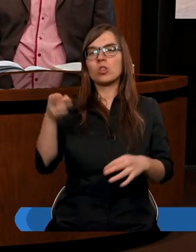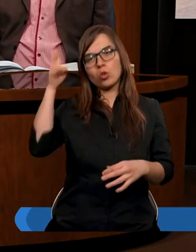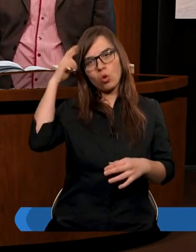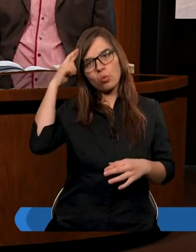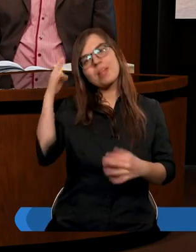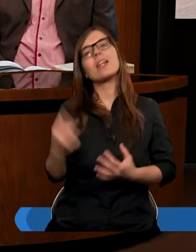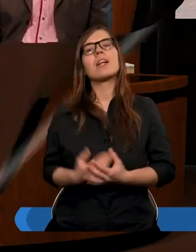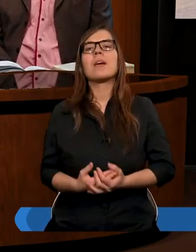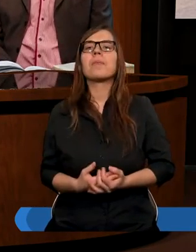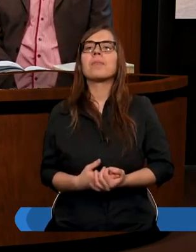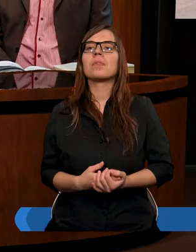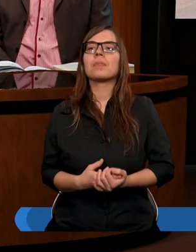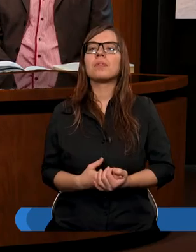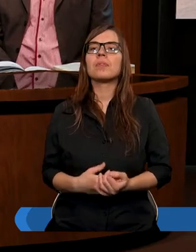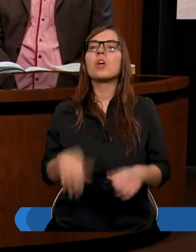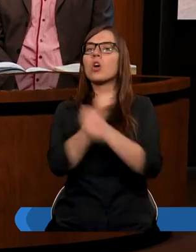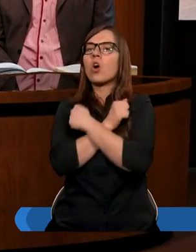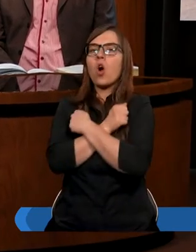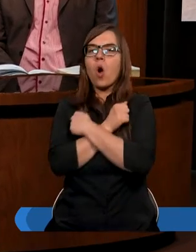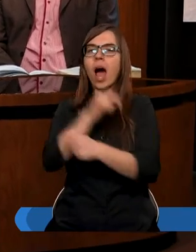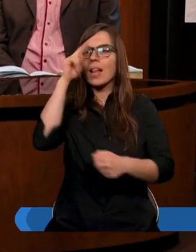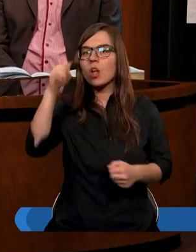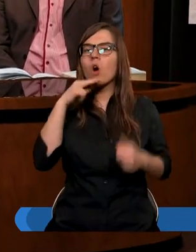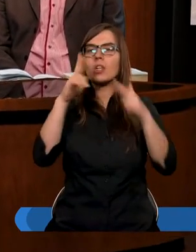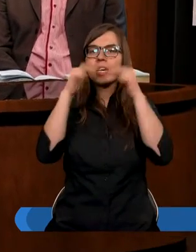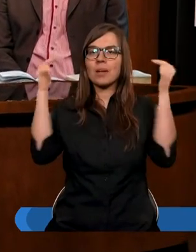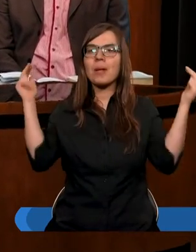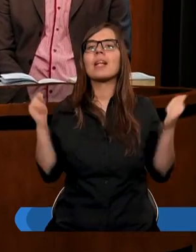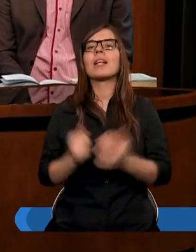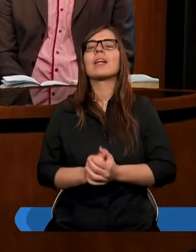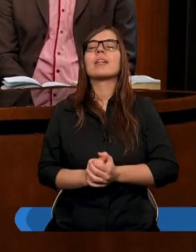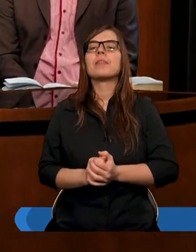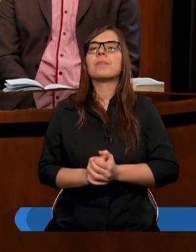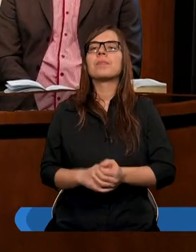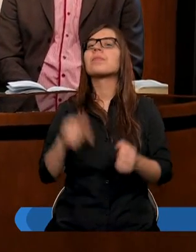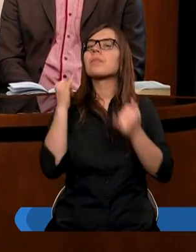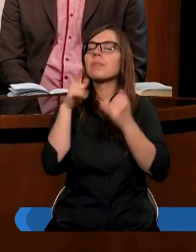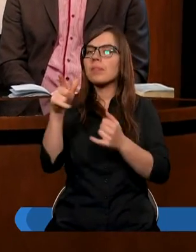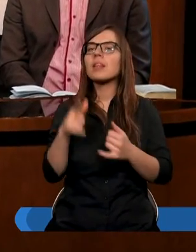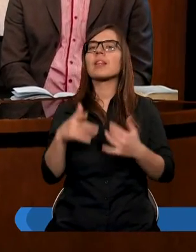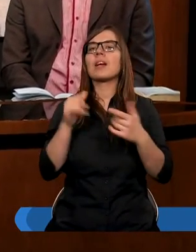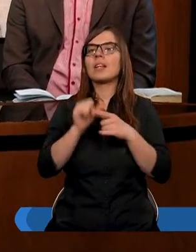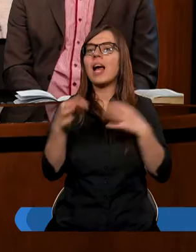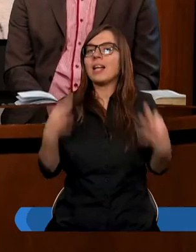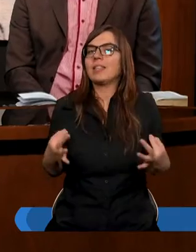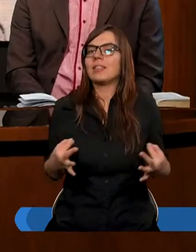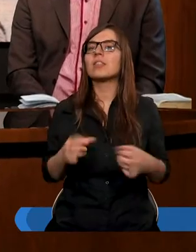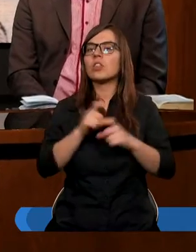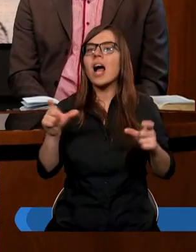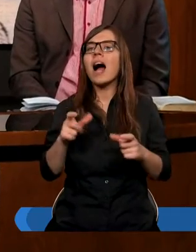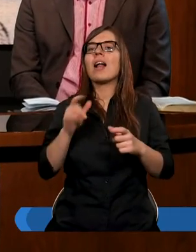zrozumienie. Ukochane Ojcze Niebieski, w tej chwili, kiedy będziemy